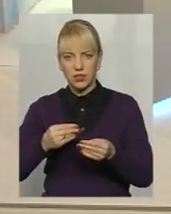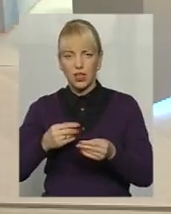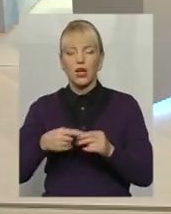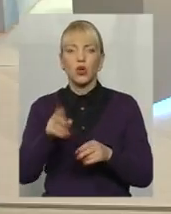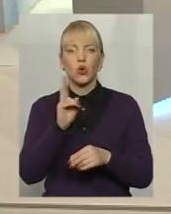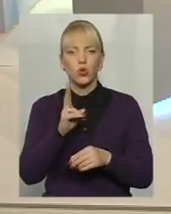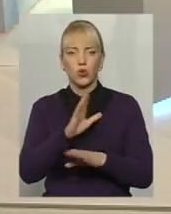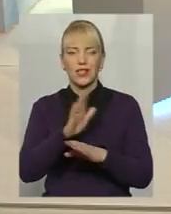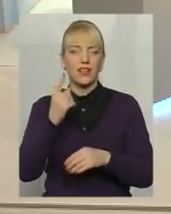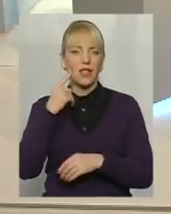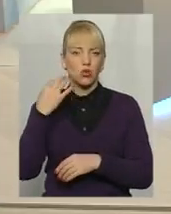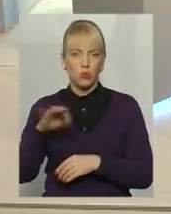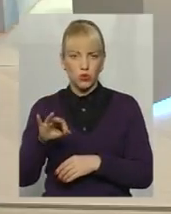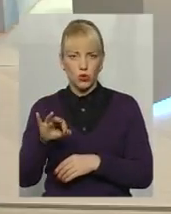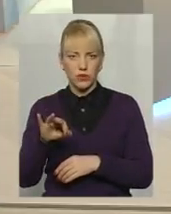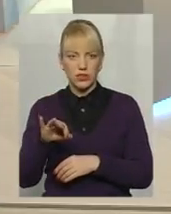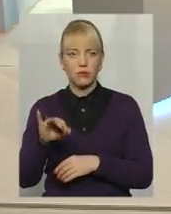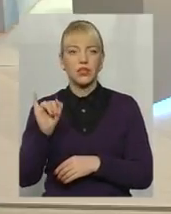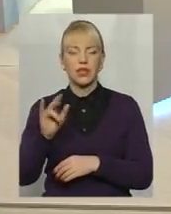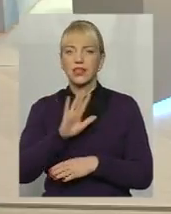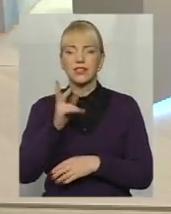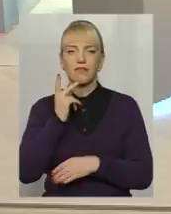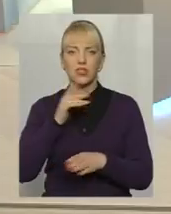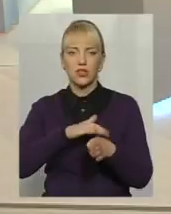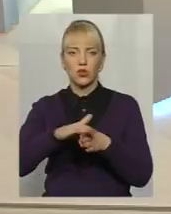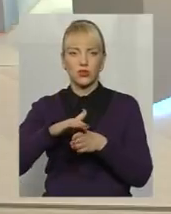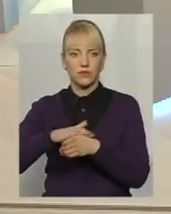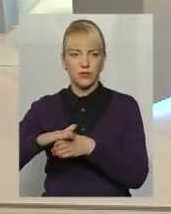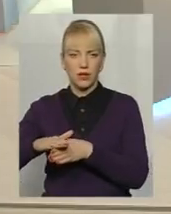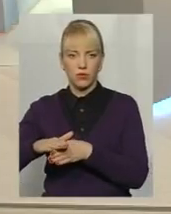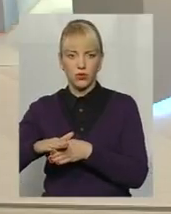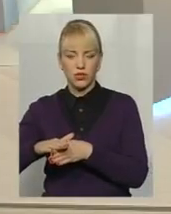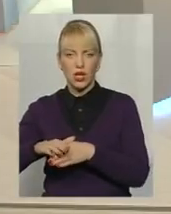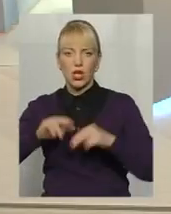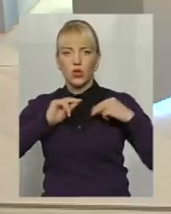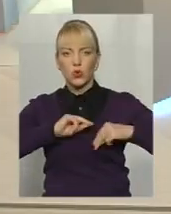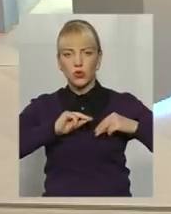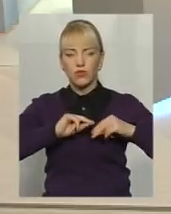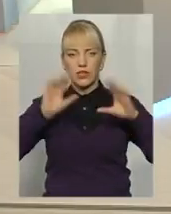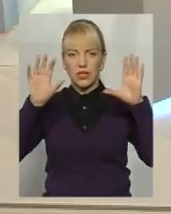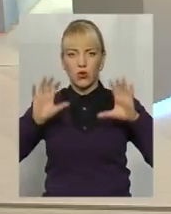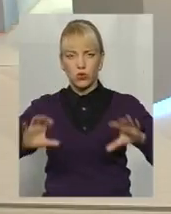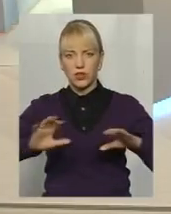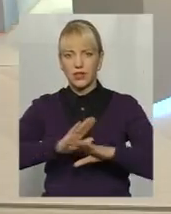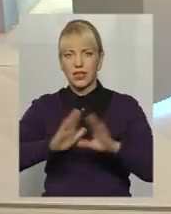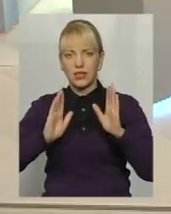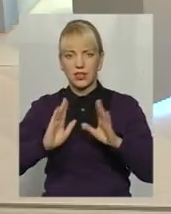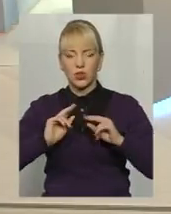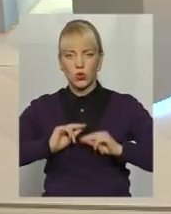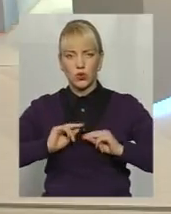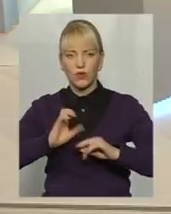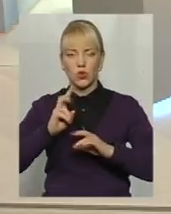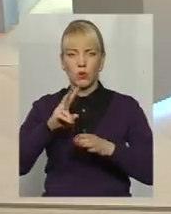які є недобросовісними і не завжди дотримуються трудового законодавства, ну, не тільки трудового, і